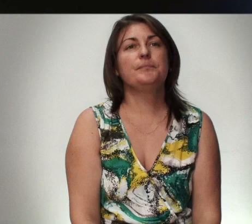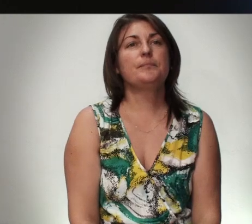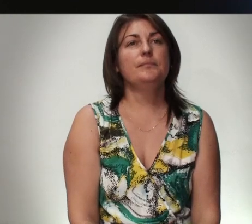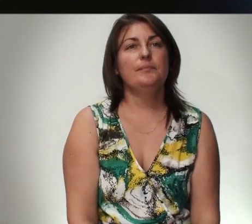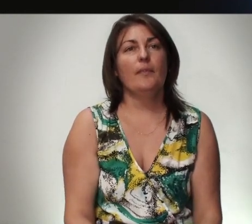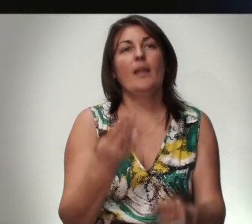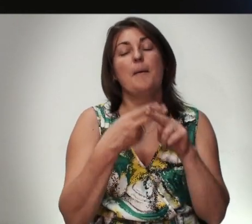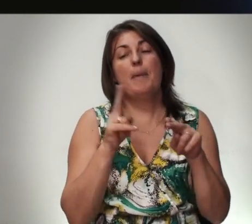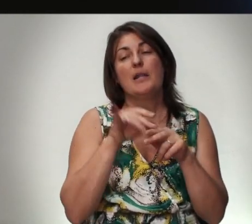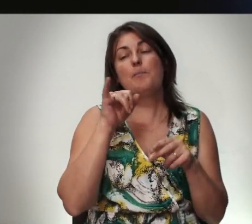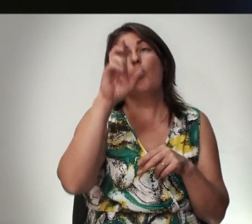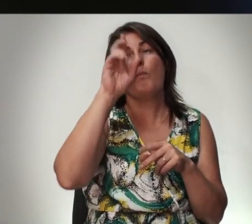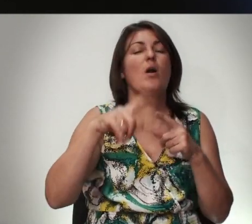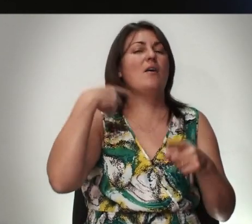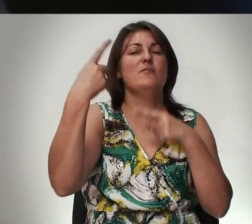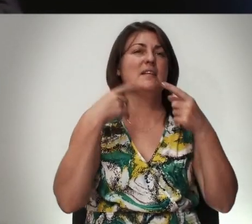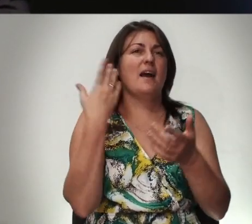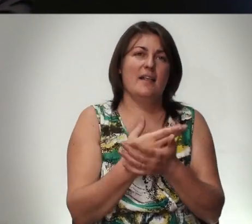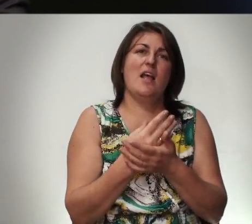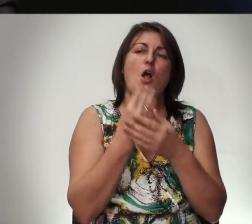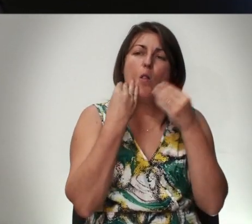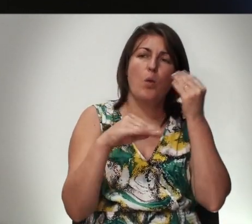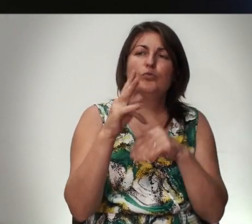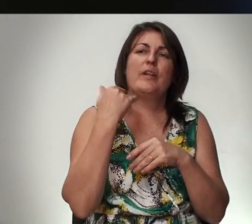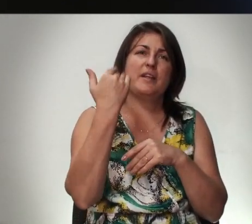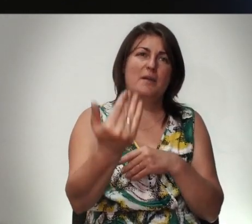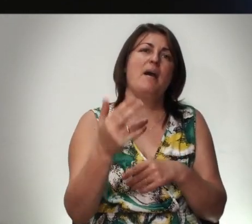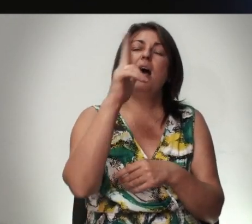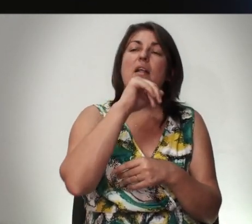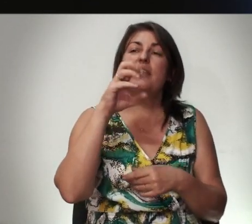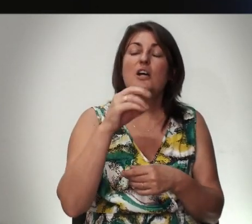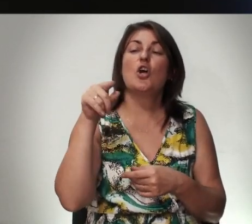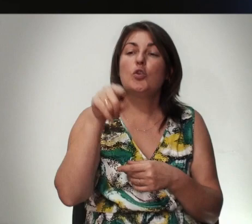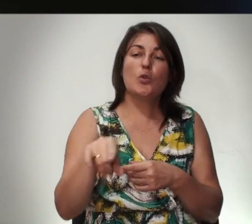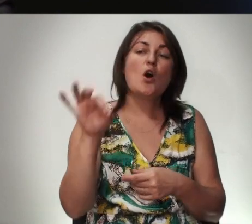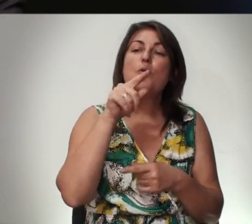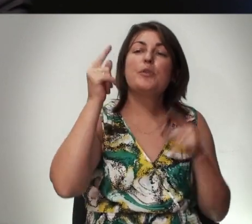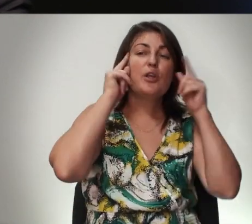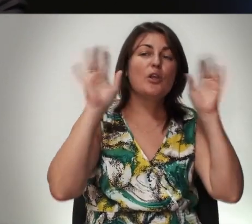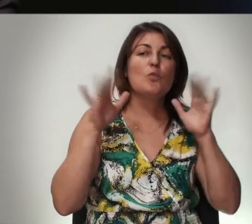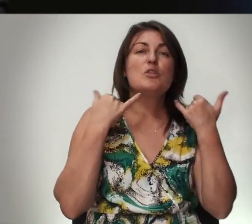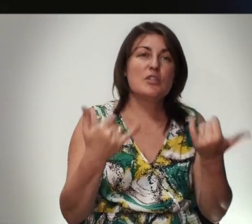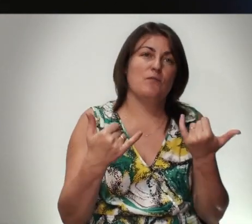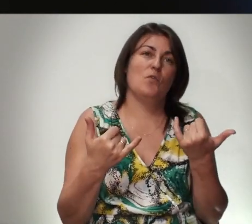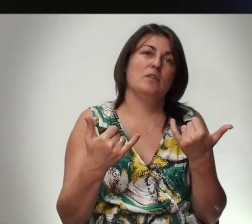Поэтому У Бога Всегда Есть Случай Для Тебя Даже То О чем Ты Не Думаешь Сегодня